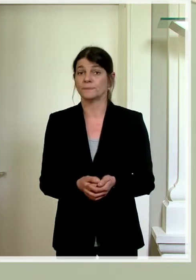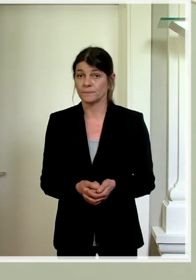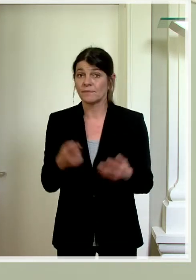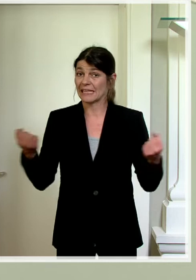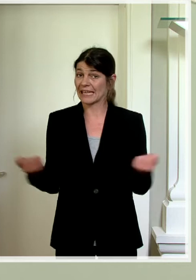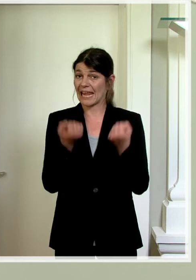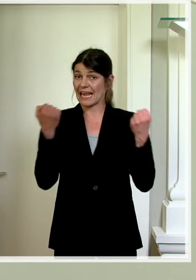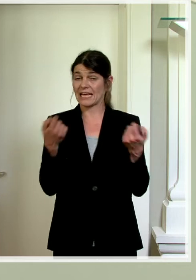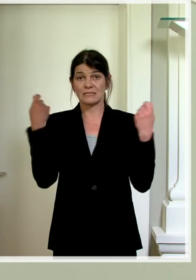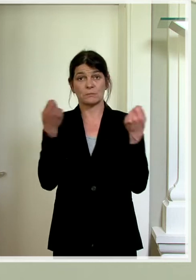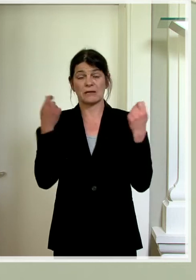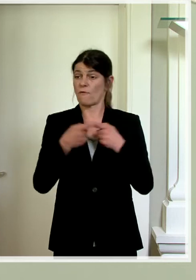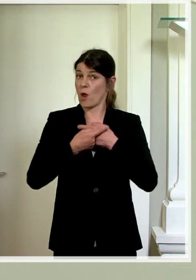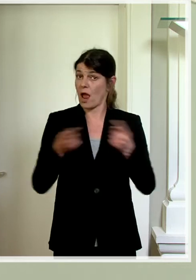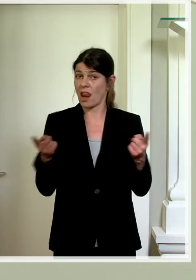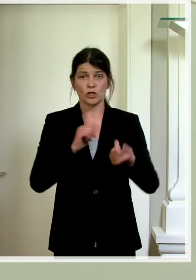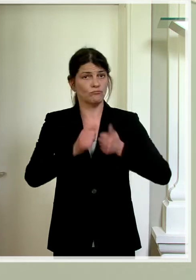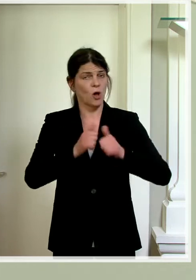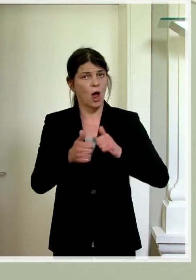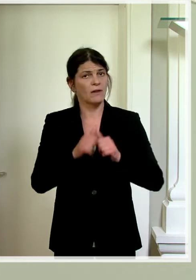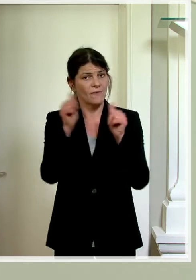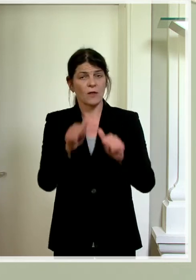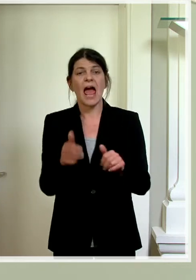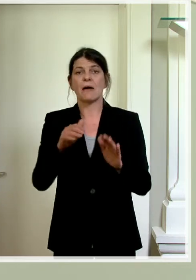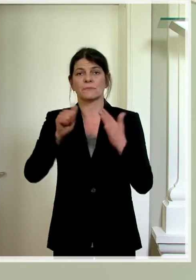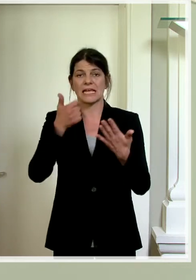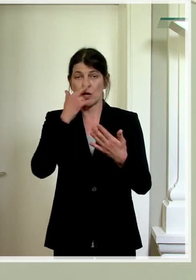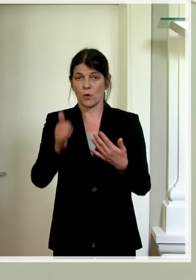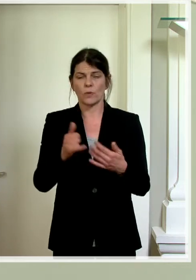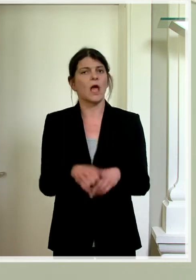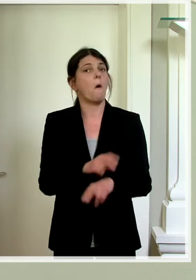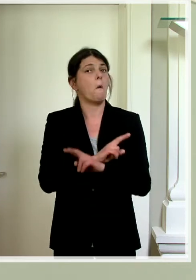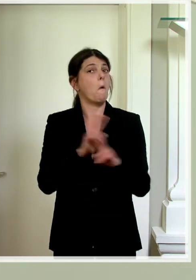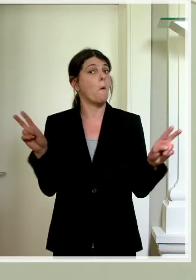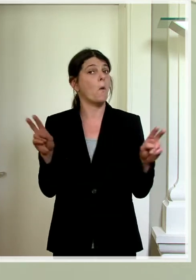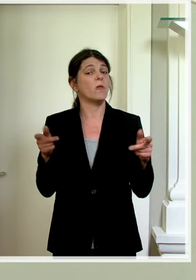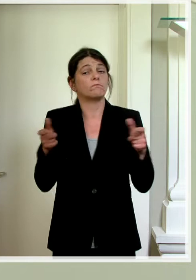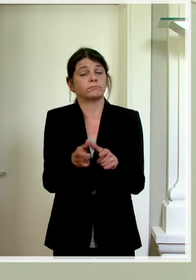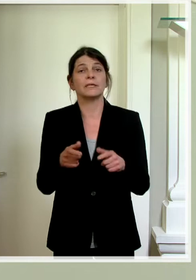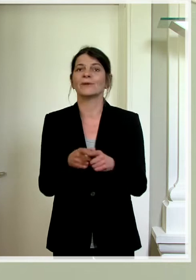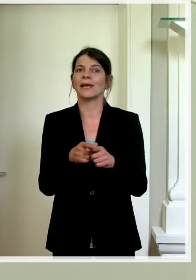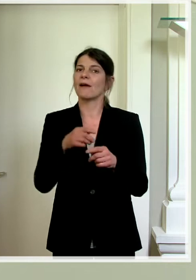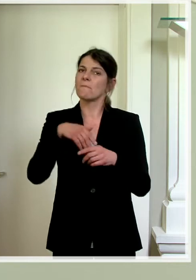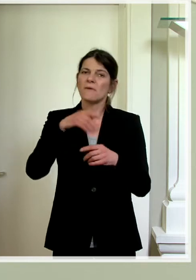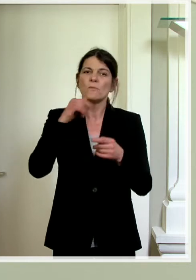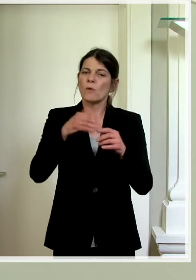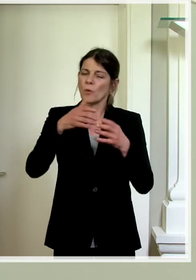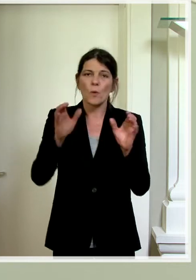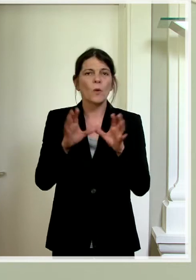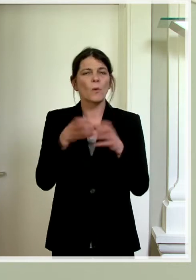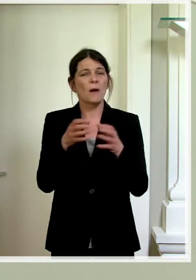Trainingsbetrieb für alle Sportarten ist ab dem 6. Juni ohne Einschränkung der Gruppengröße möglich.